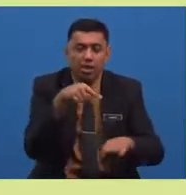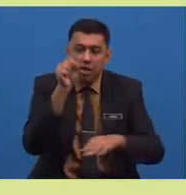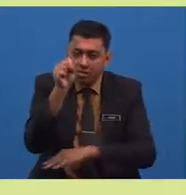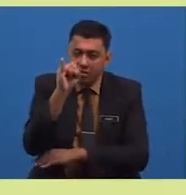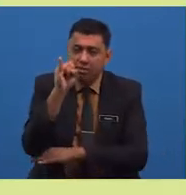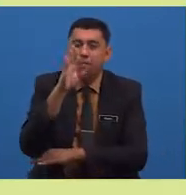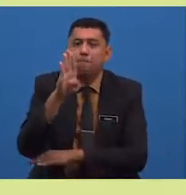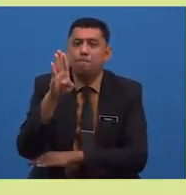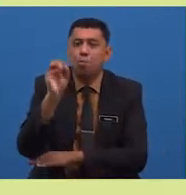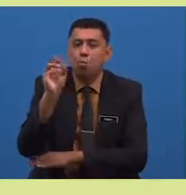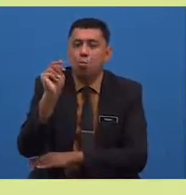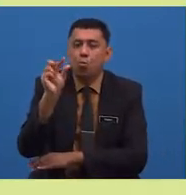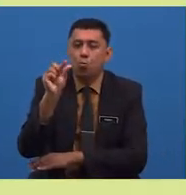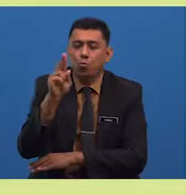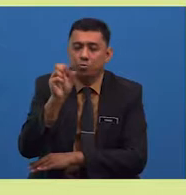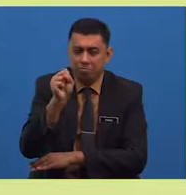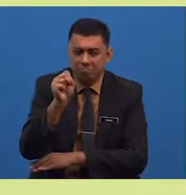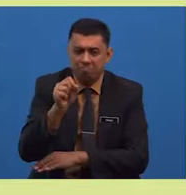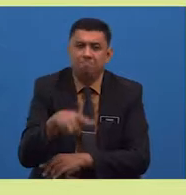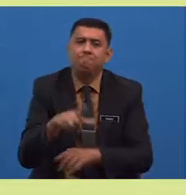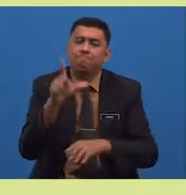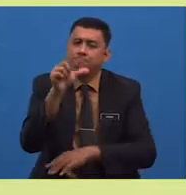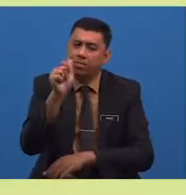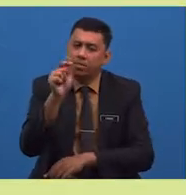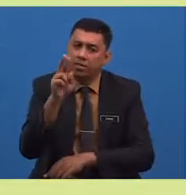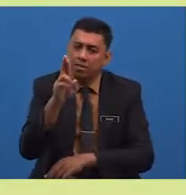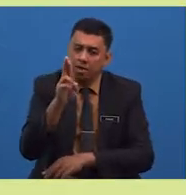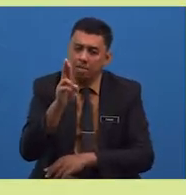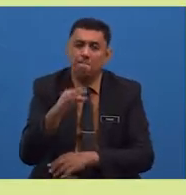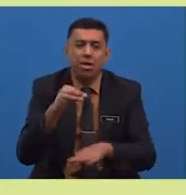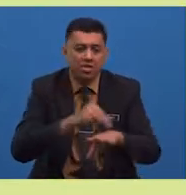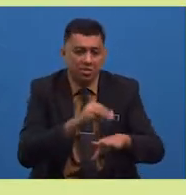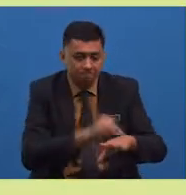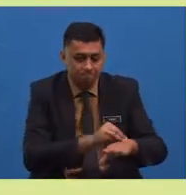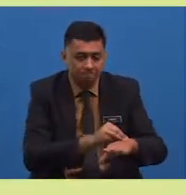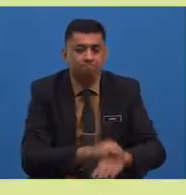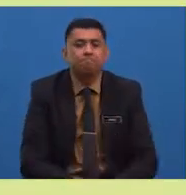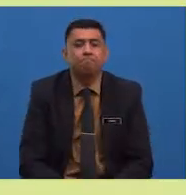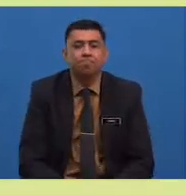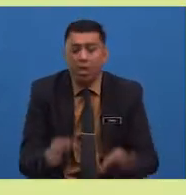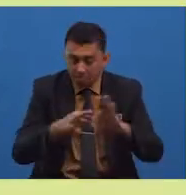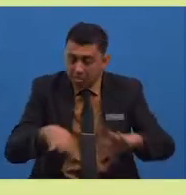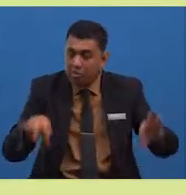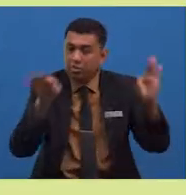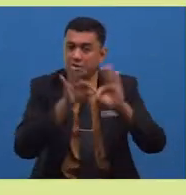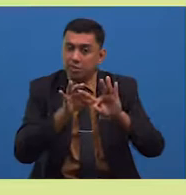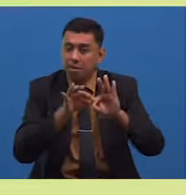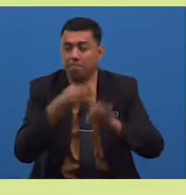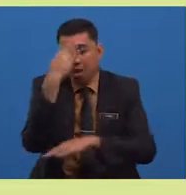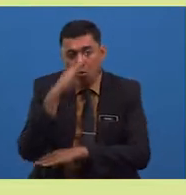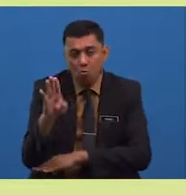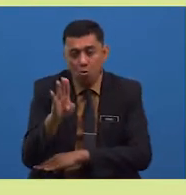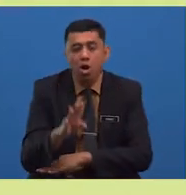Latar masa prosa ini ialah waktu siang. Penulis menceritakan bahawa